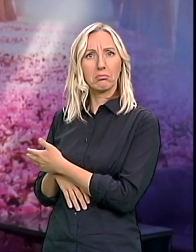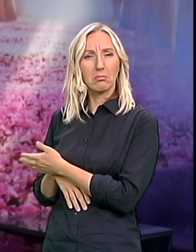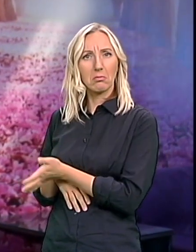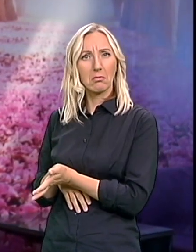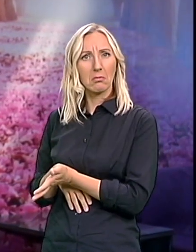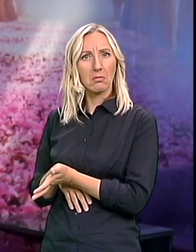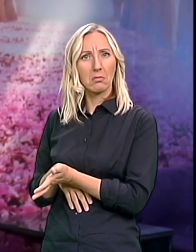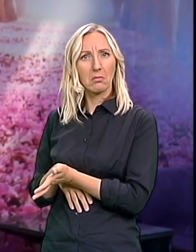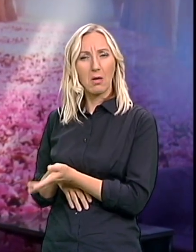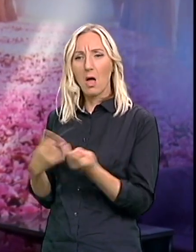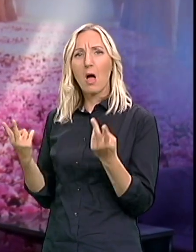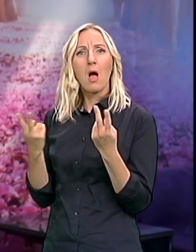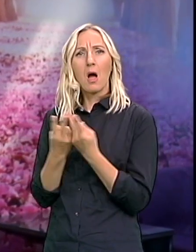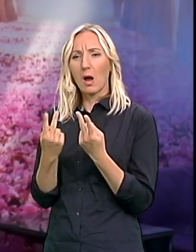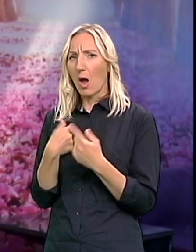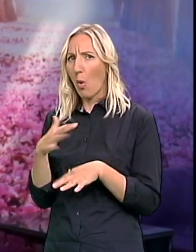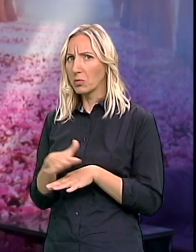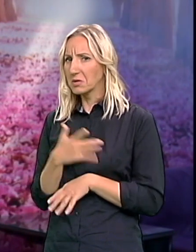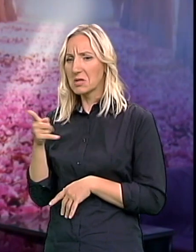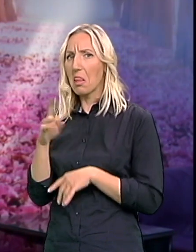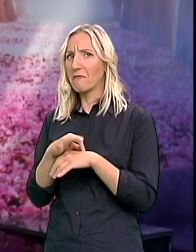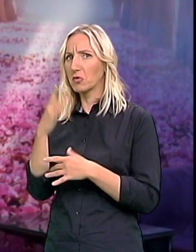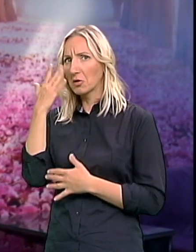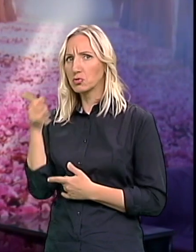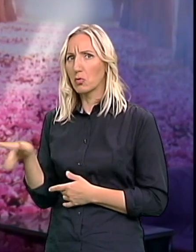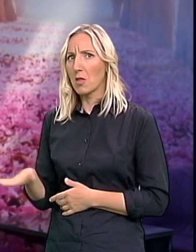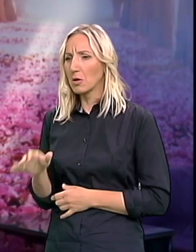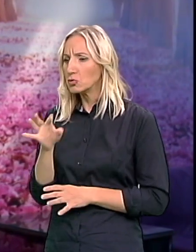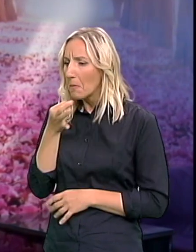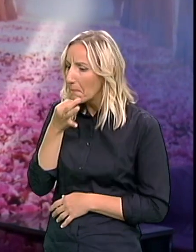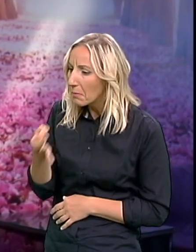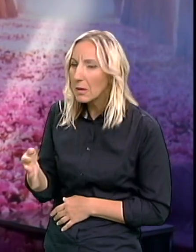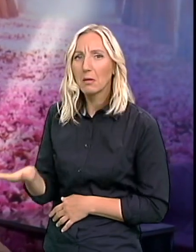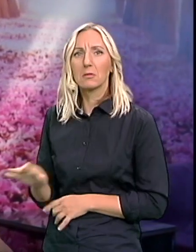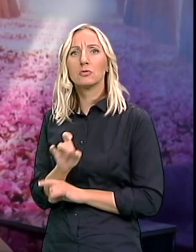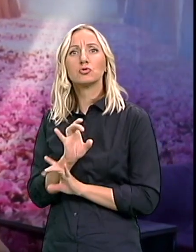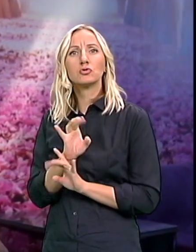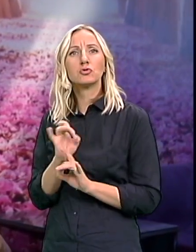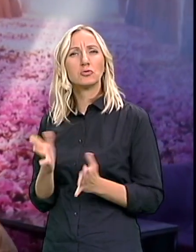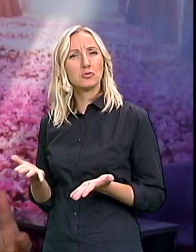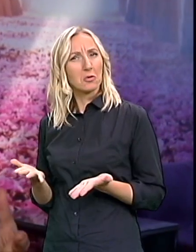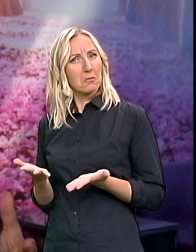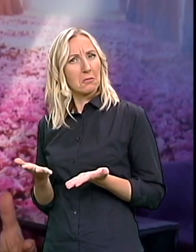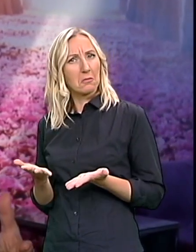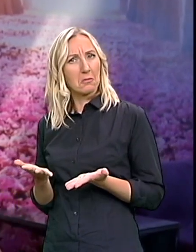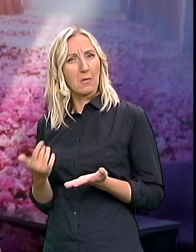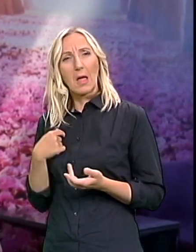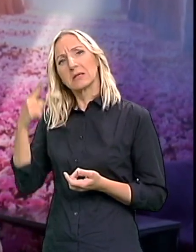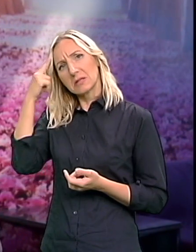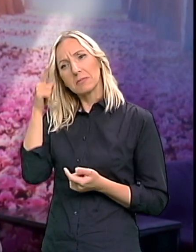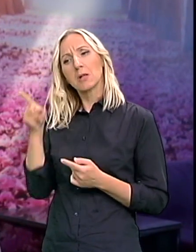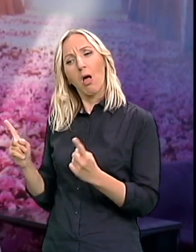I uopšte Jesi on sada ne vodi računa o njemu Ništa ga ne pita Zato je o klasičom Ja sam učekijala klasičom